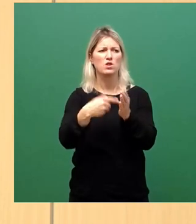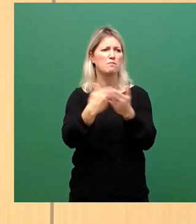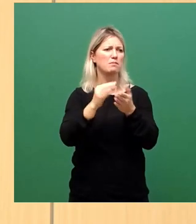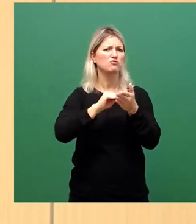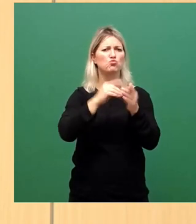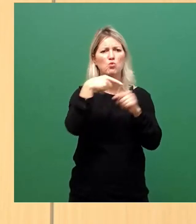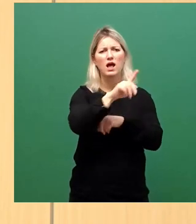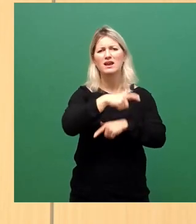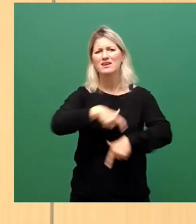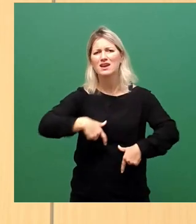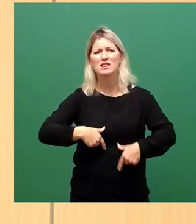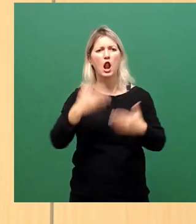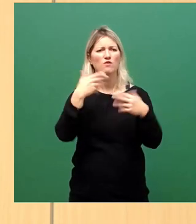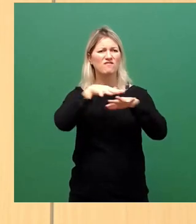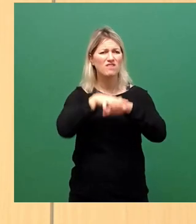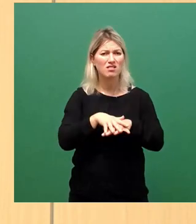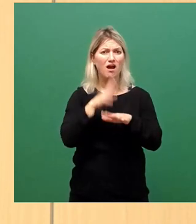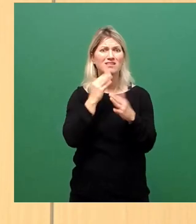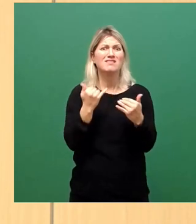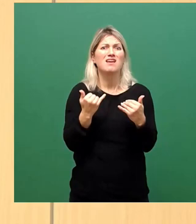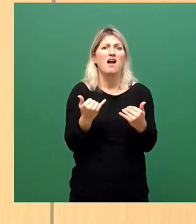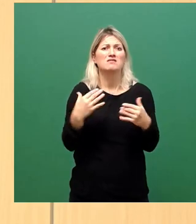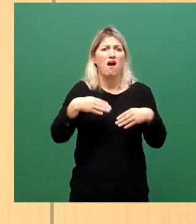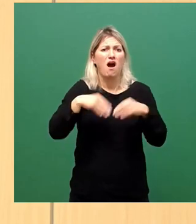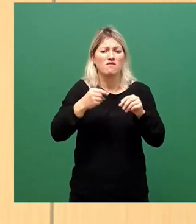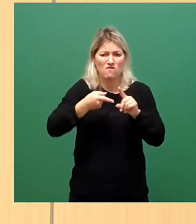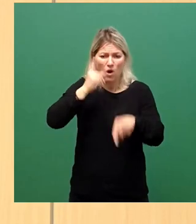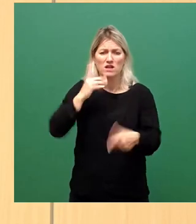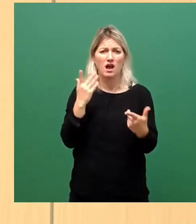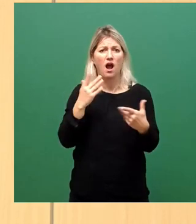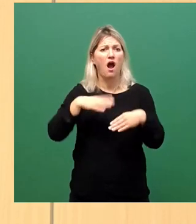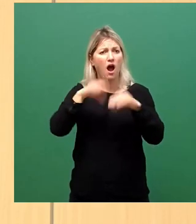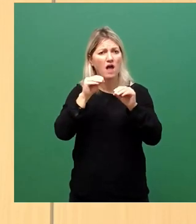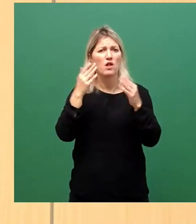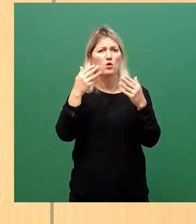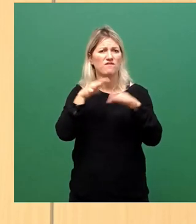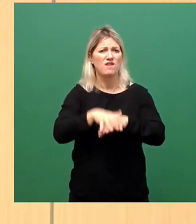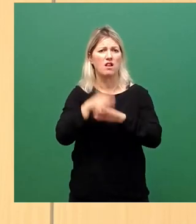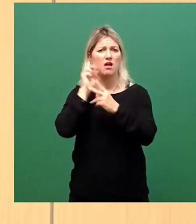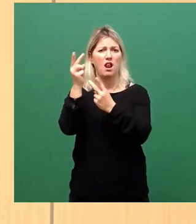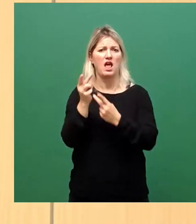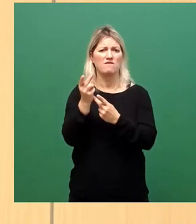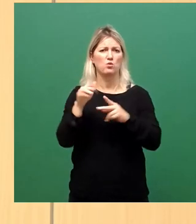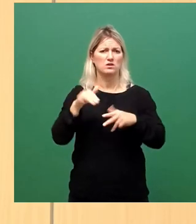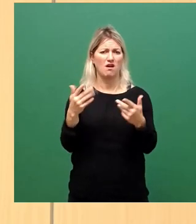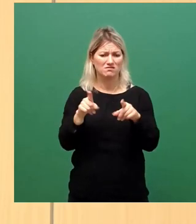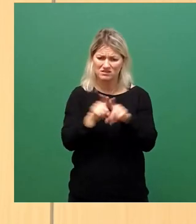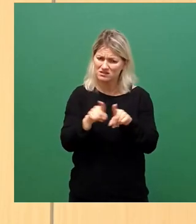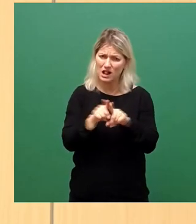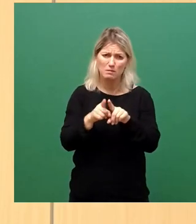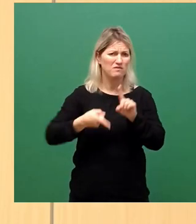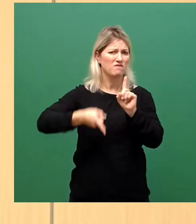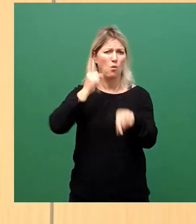fangen wir in Dresden jetzt an. Die ersten Luftfilter werden geliefert. Und jetzt sind wir wieder, wie im Herbst 2020,